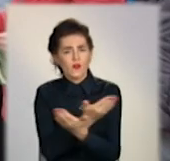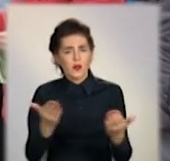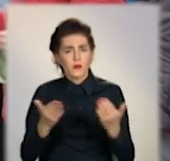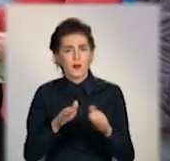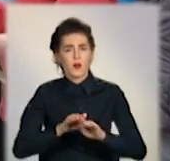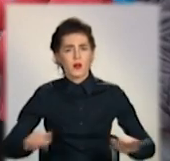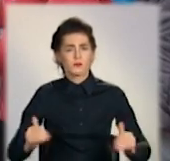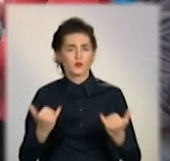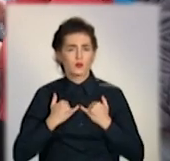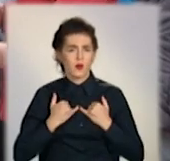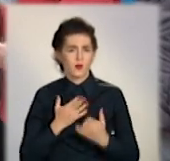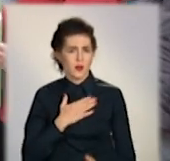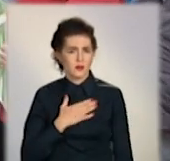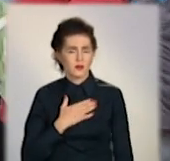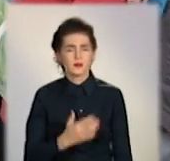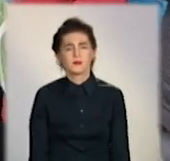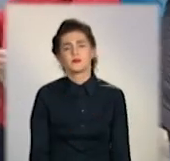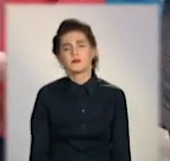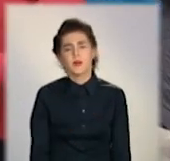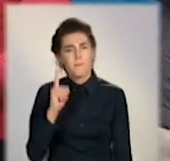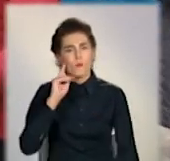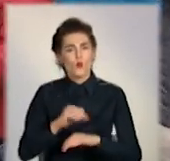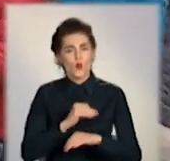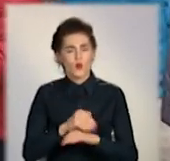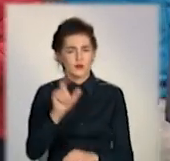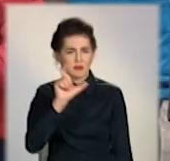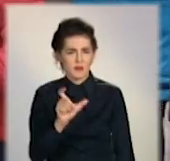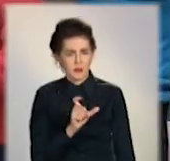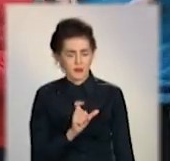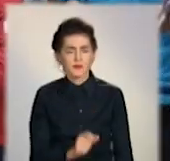потрібен тут у нас». «Молодець!»